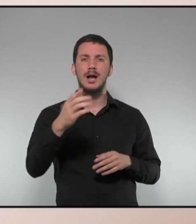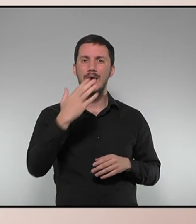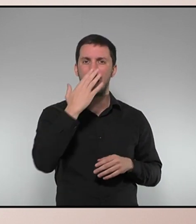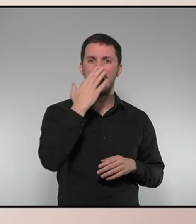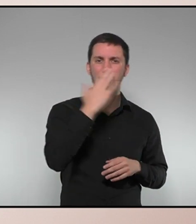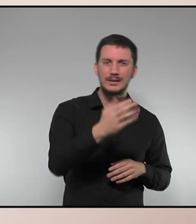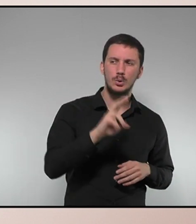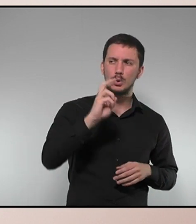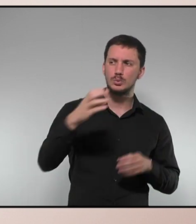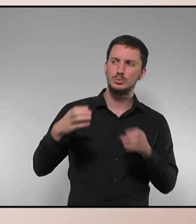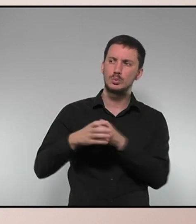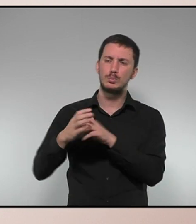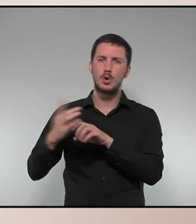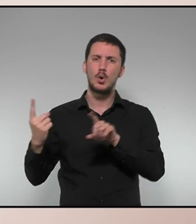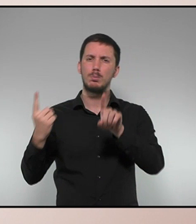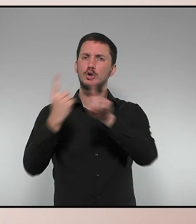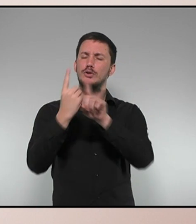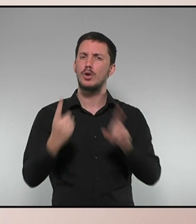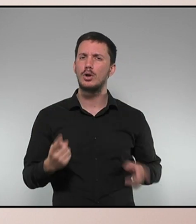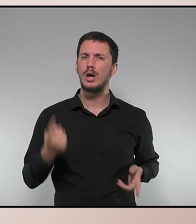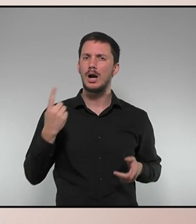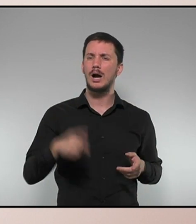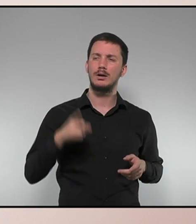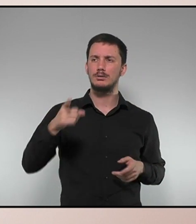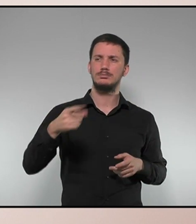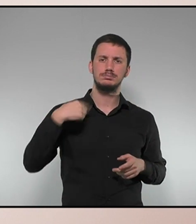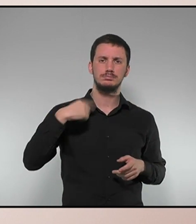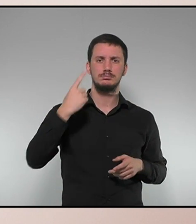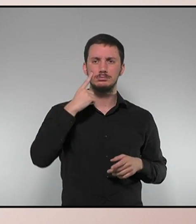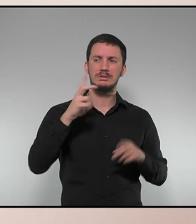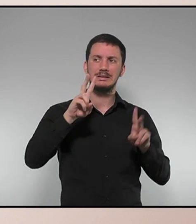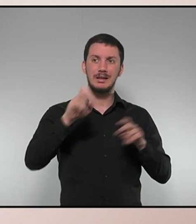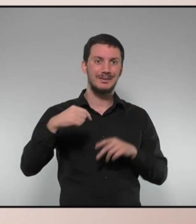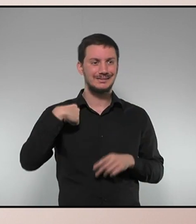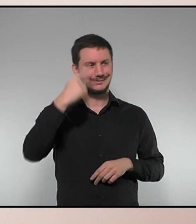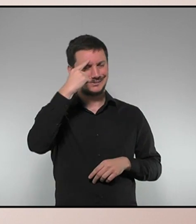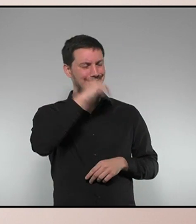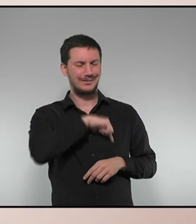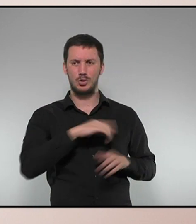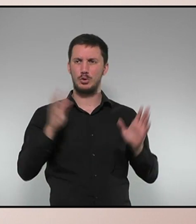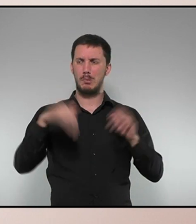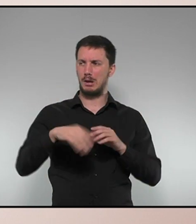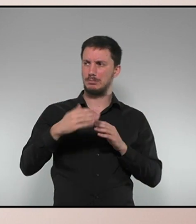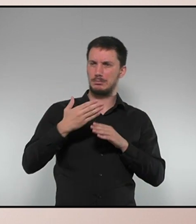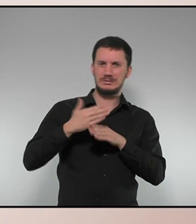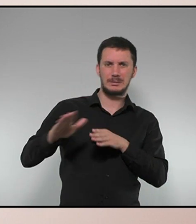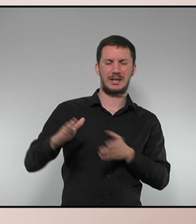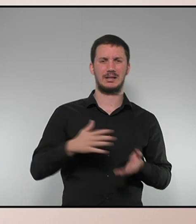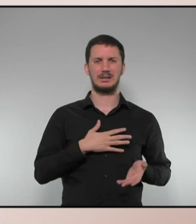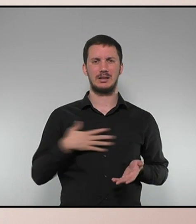la de determinats grups de l'oposició que segueixen entestats a donar l'esquena a l'urgència i al sentit comú. Diguem-ho en veu alta i clara.